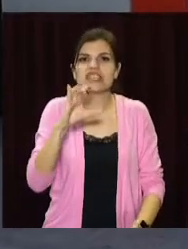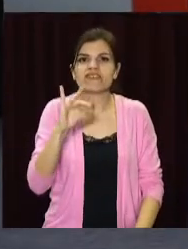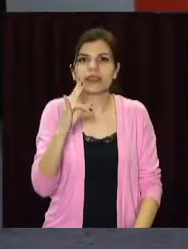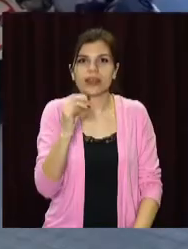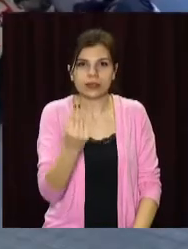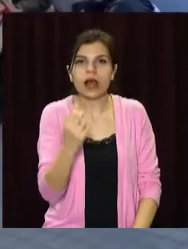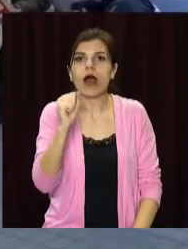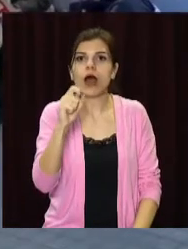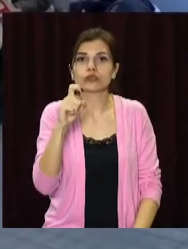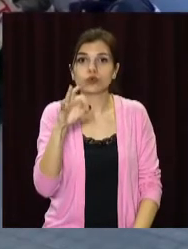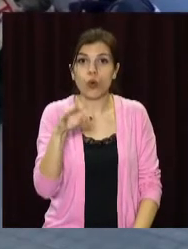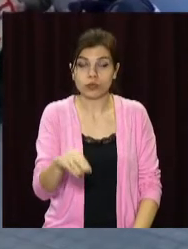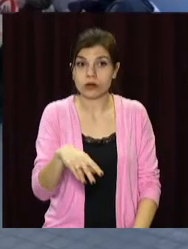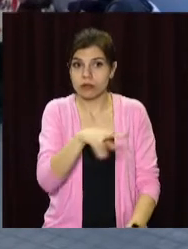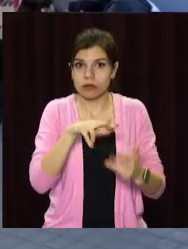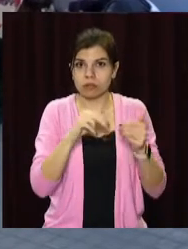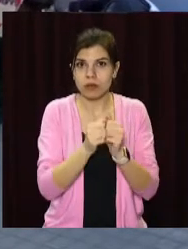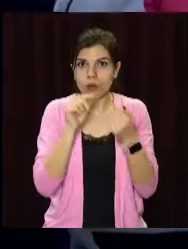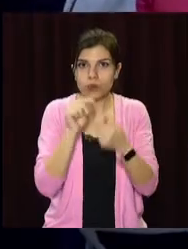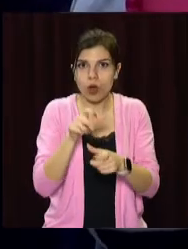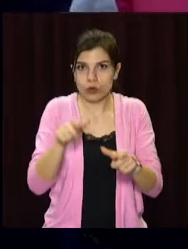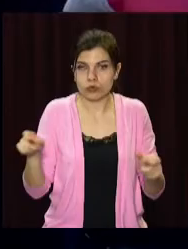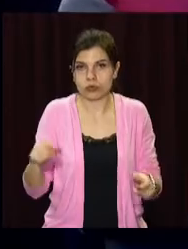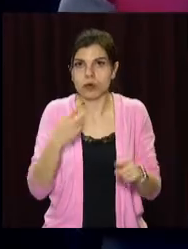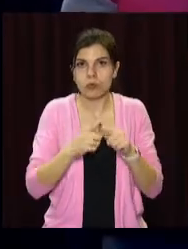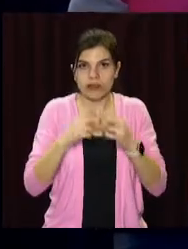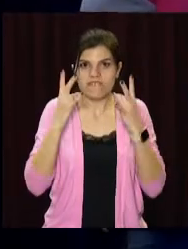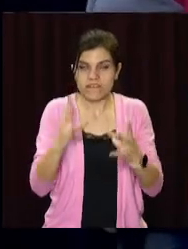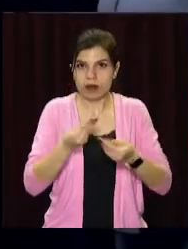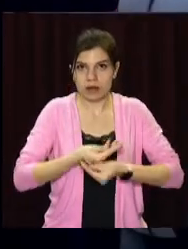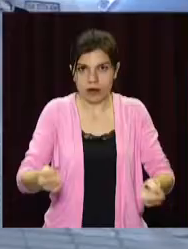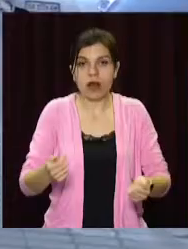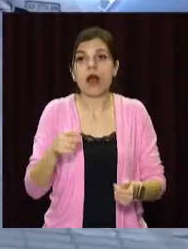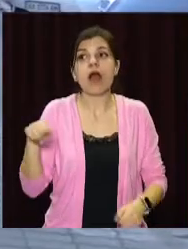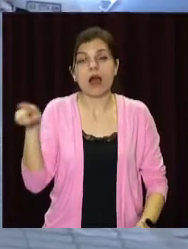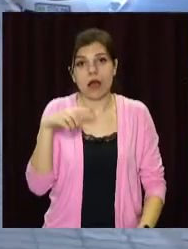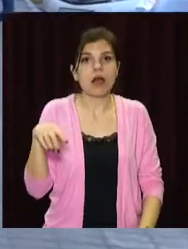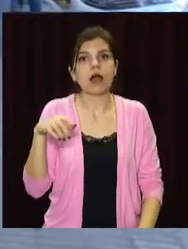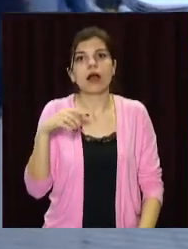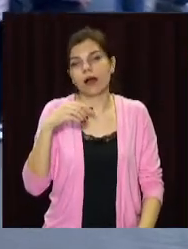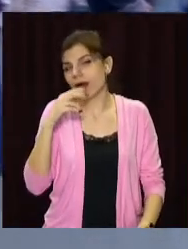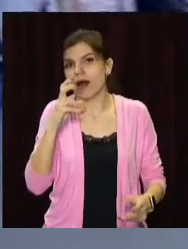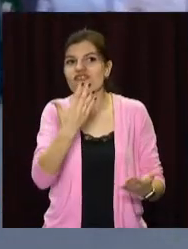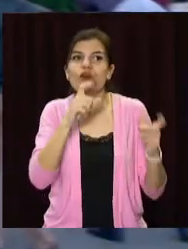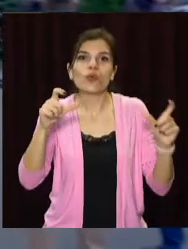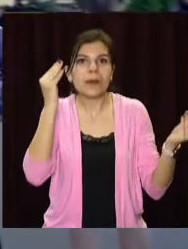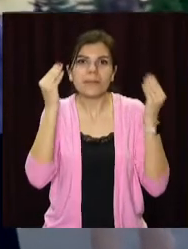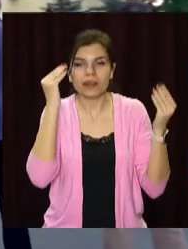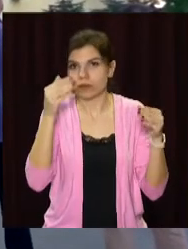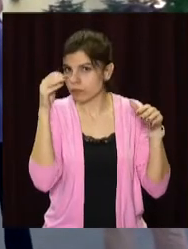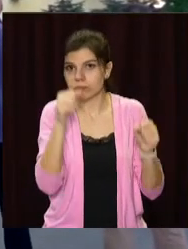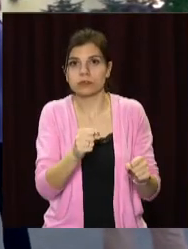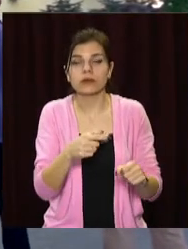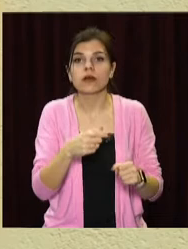оксид азоту. Кам'янчани проти таких планів. Однак Міндовкілля проігнорувала думку Городяний наприкінці 2020